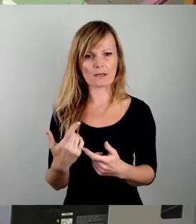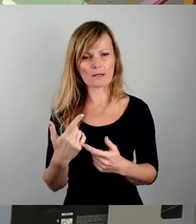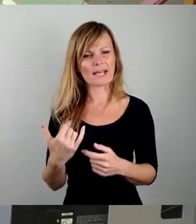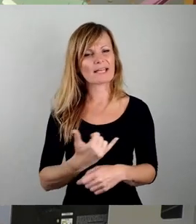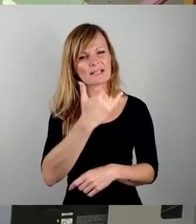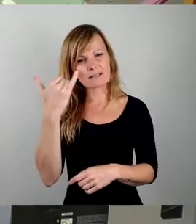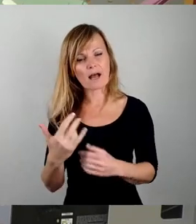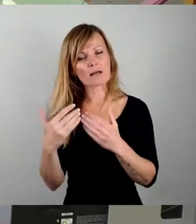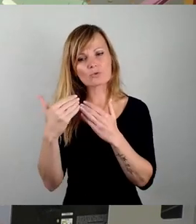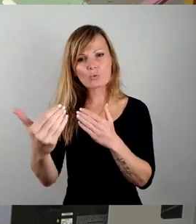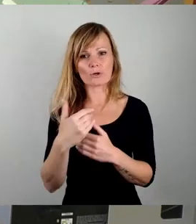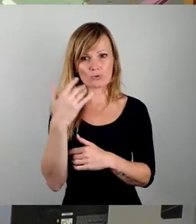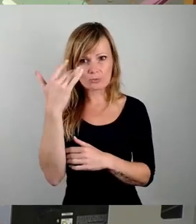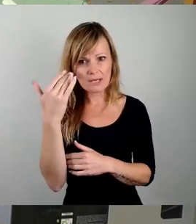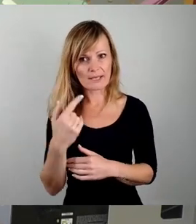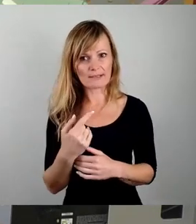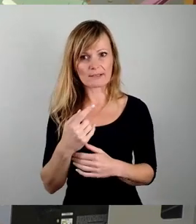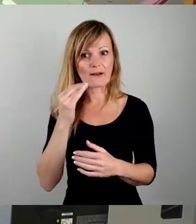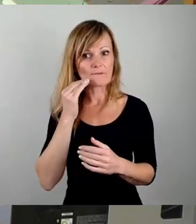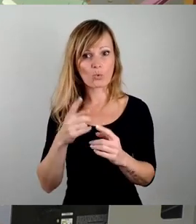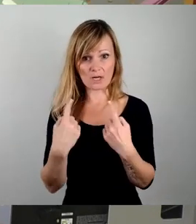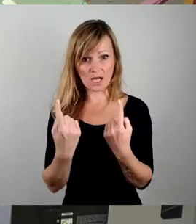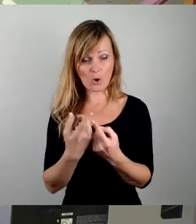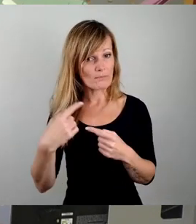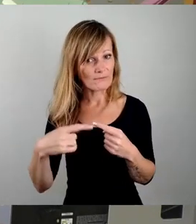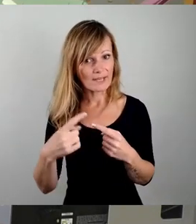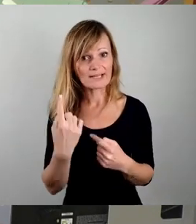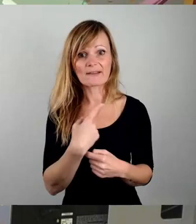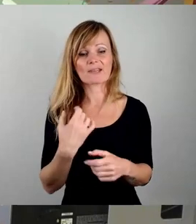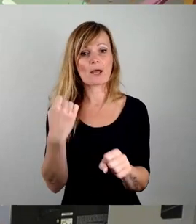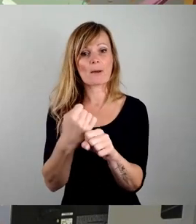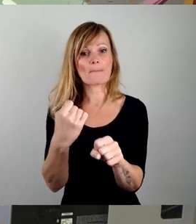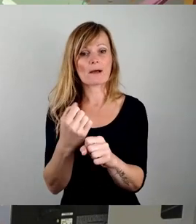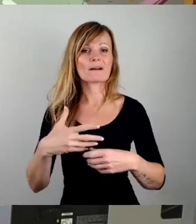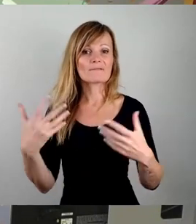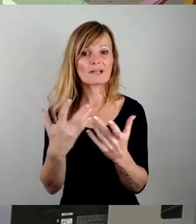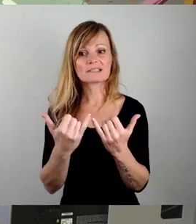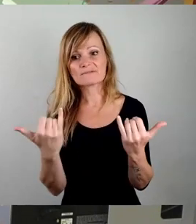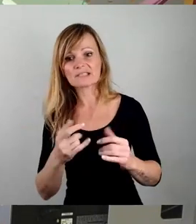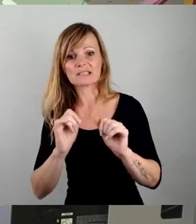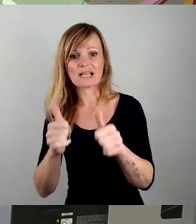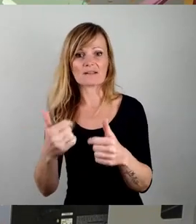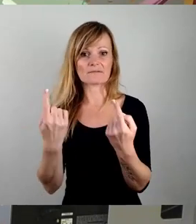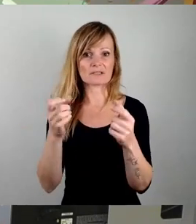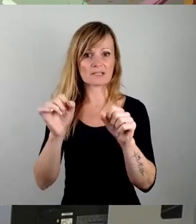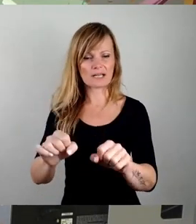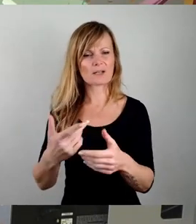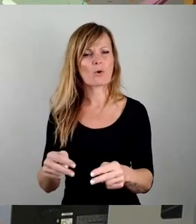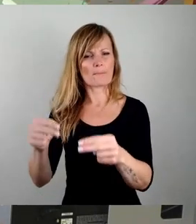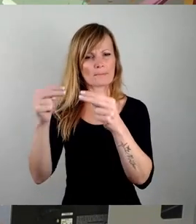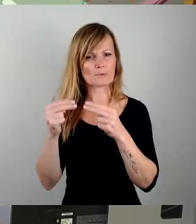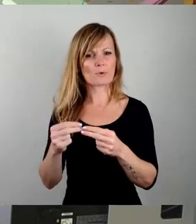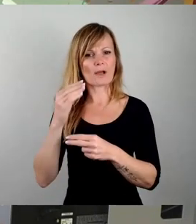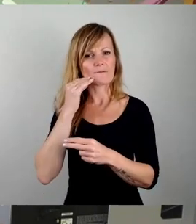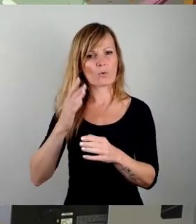wir tun. Und ich erinnere auch erst einmal, ich komme nochmal darauf zurück, auf die Debatten im Zusammenhang mit Wohnraumbereitstellung für